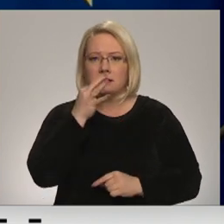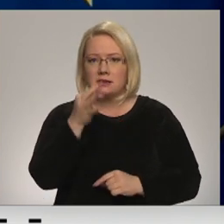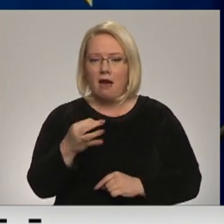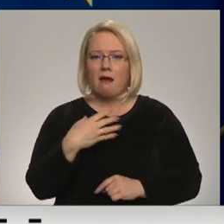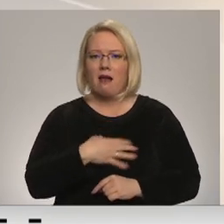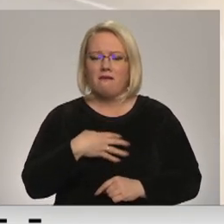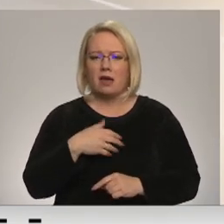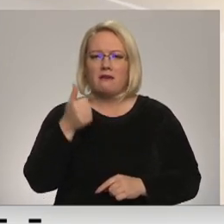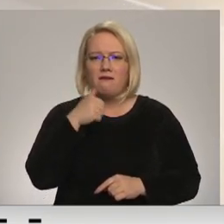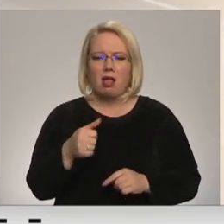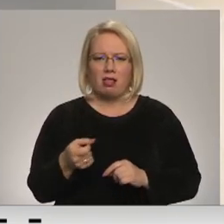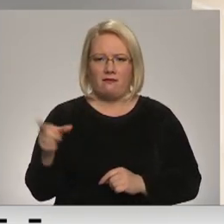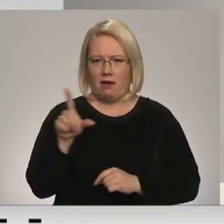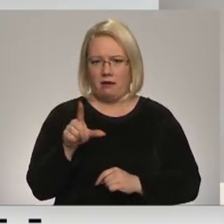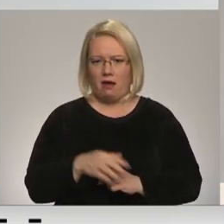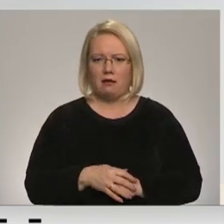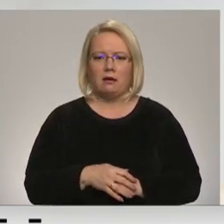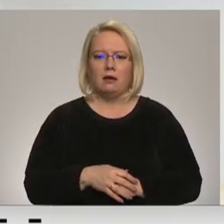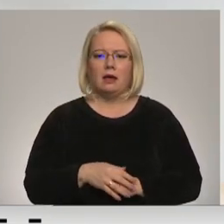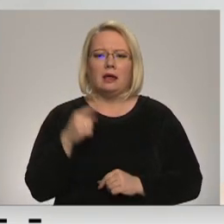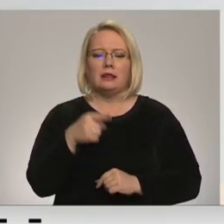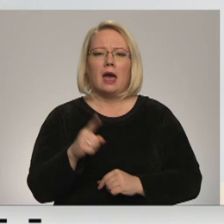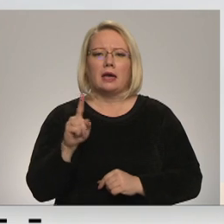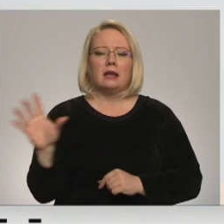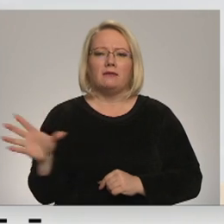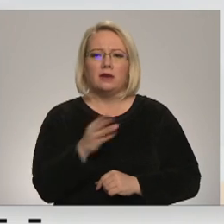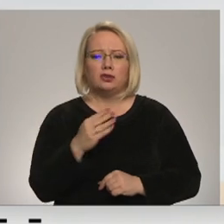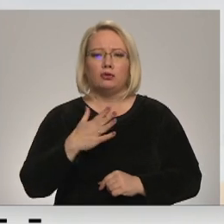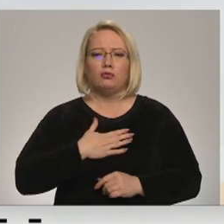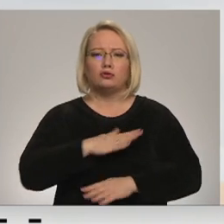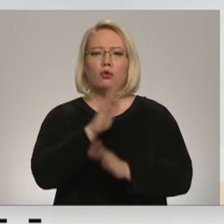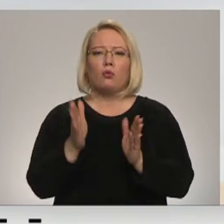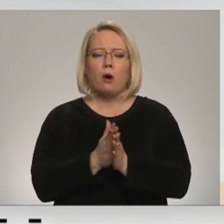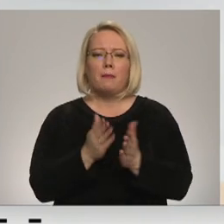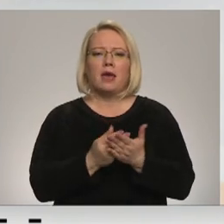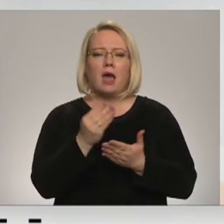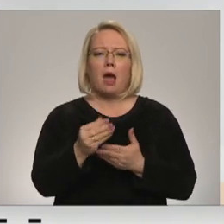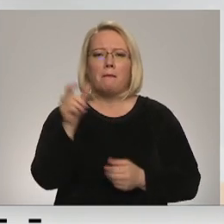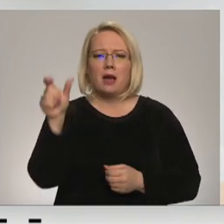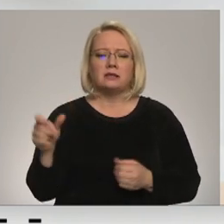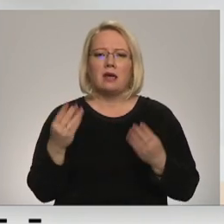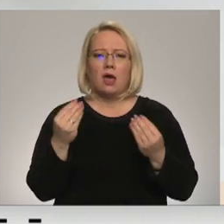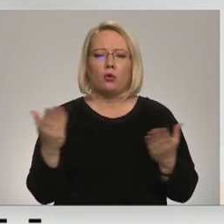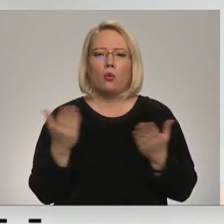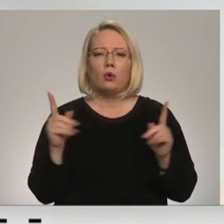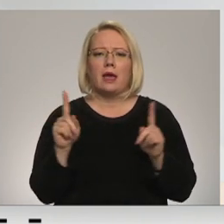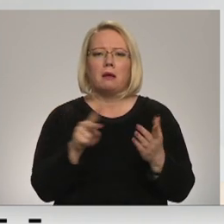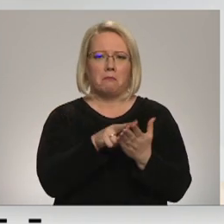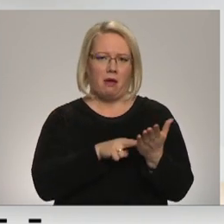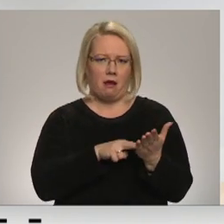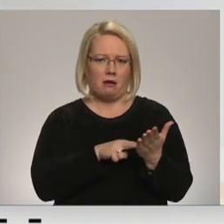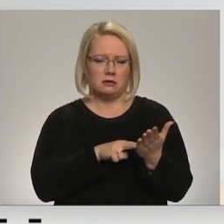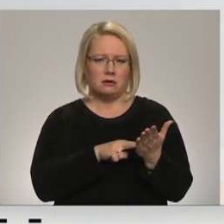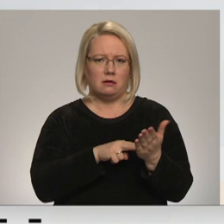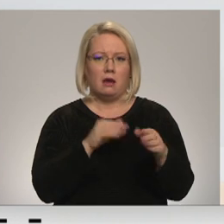vajag vēl plašāk. Mūsu visu kopējā maksātāju nauda, kura ir uz parādu, kura ir uz parādu